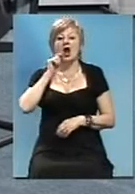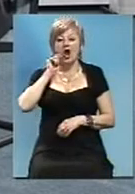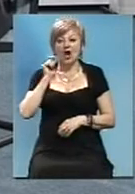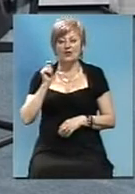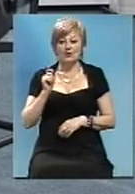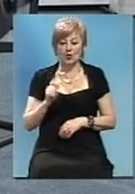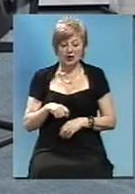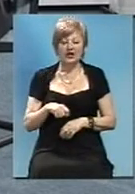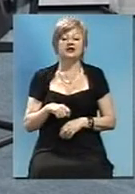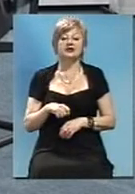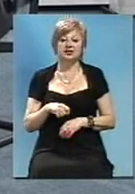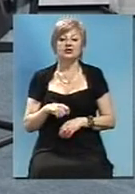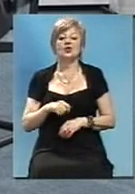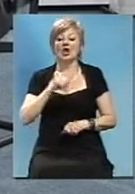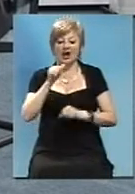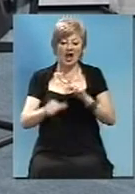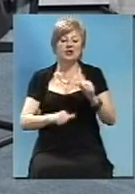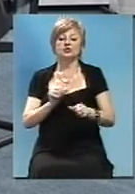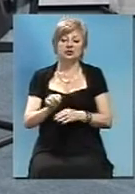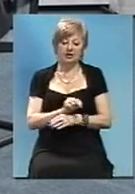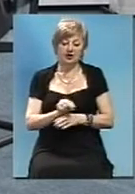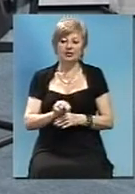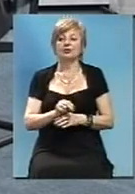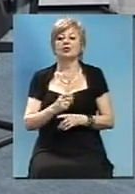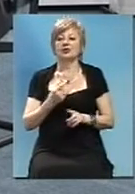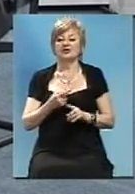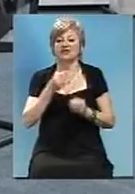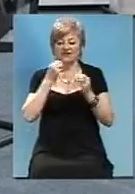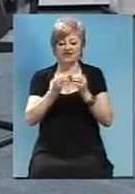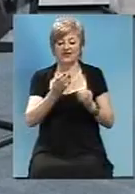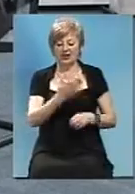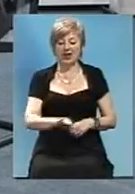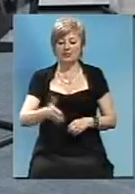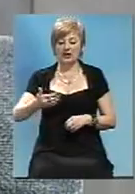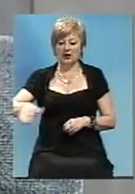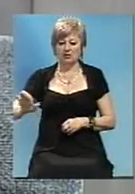зокрема, в Запоріжжі, кожного року, і кожного року ті самі ями з'являються.